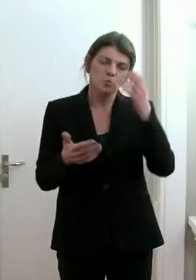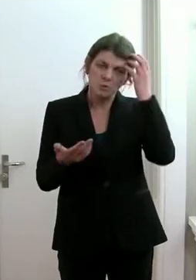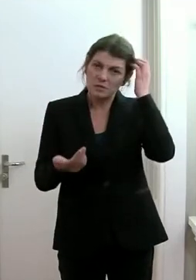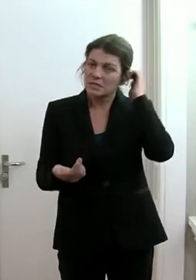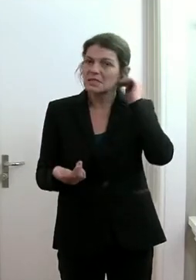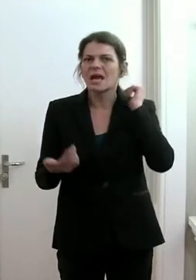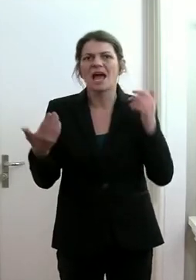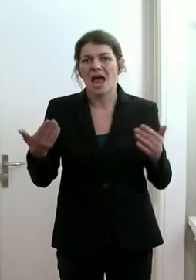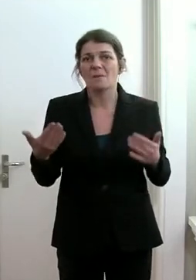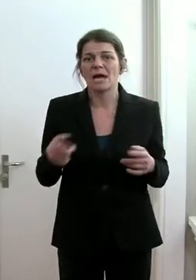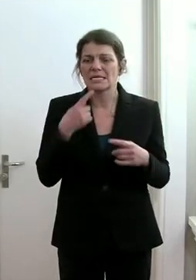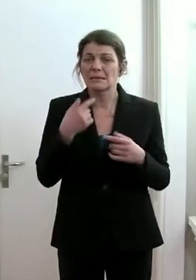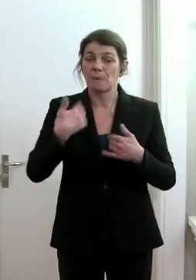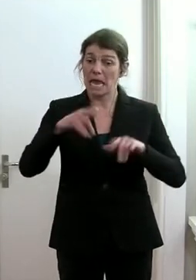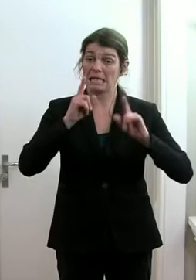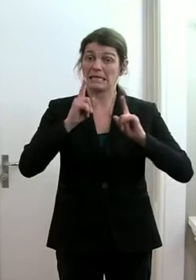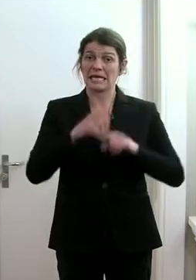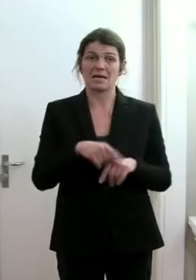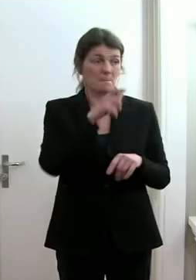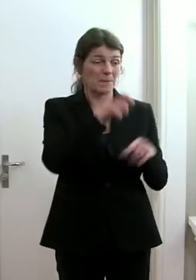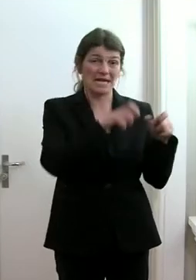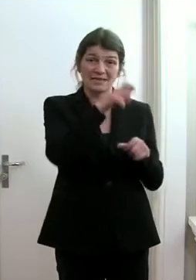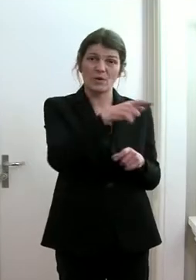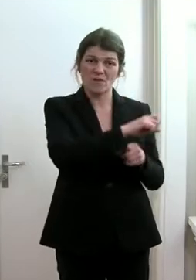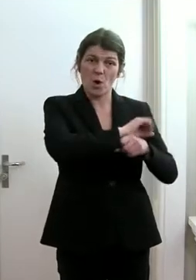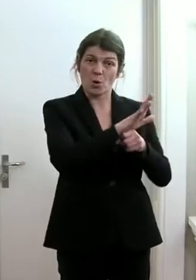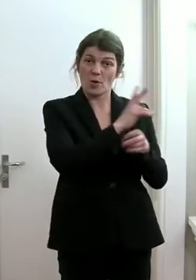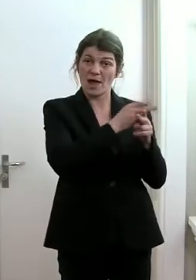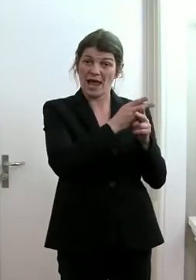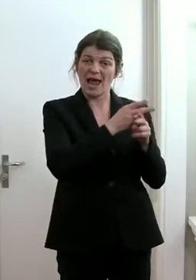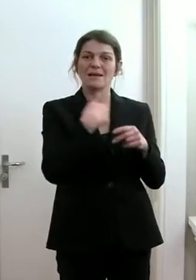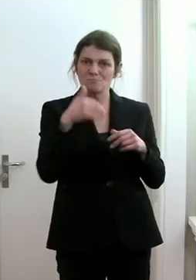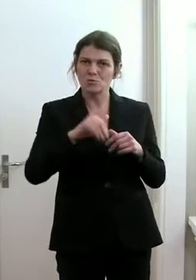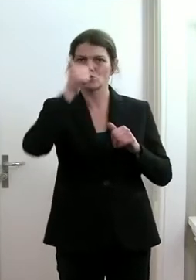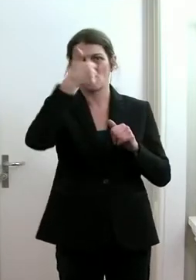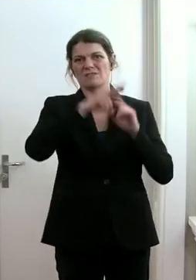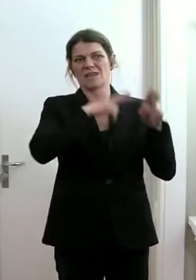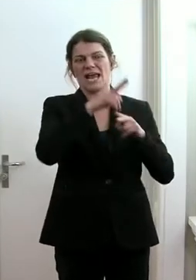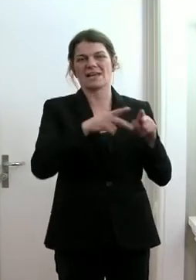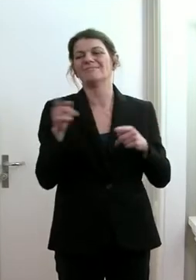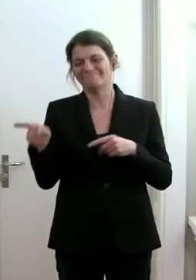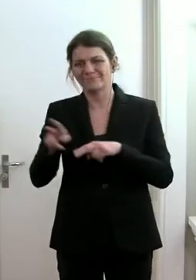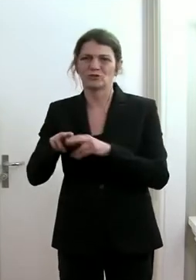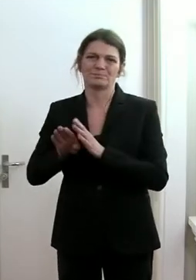ist eben so, dass es dringender ist, diese Personen, die an Corona erkrankt sind, zu behandeln.